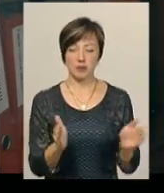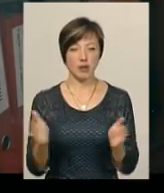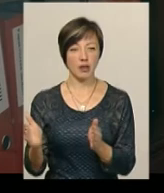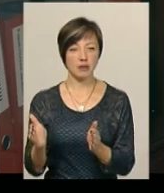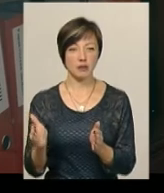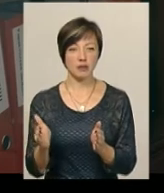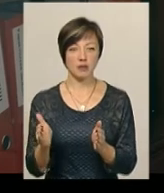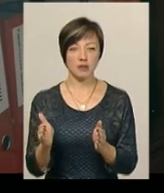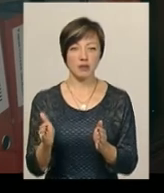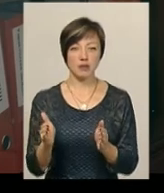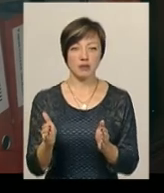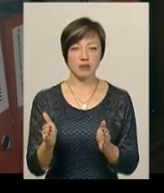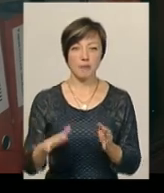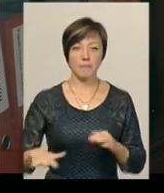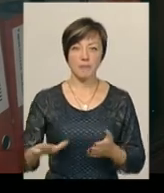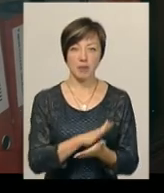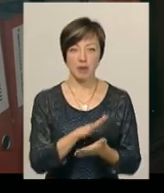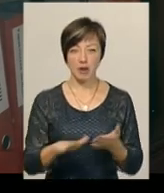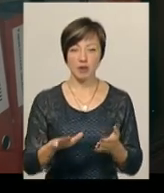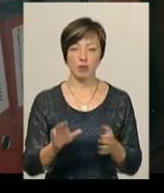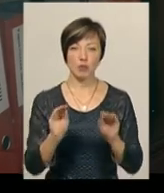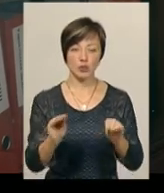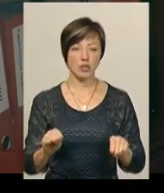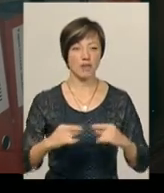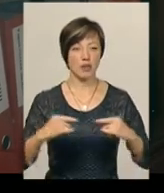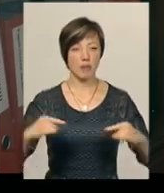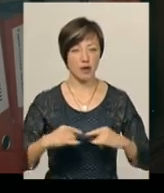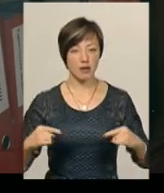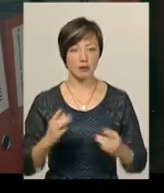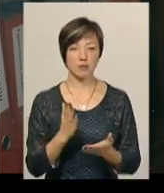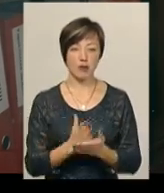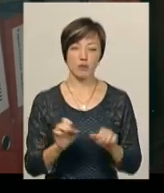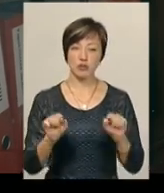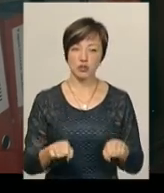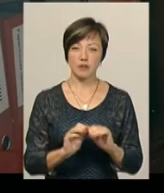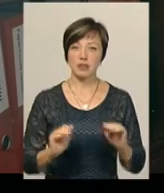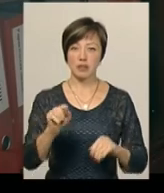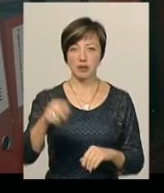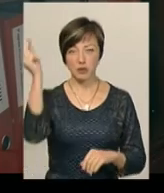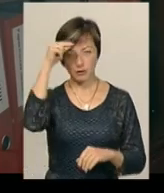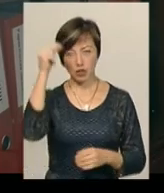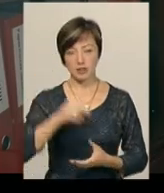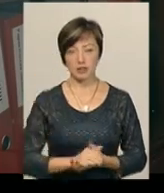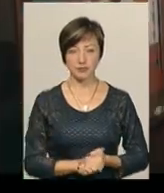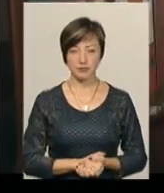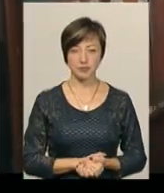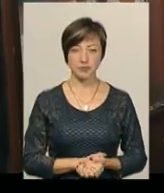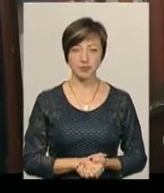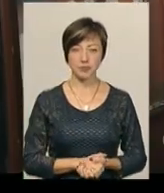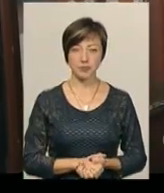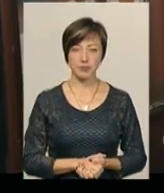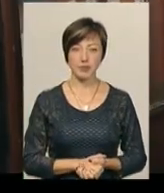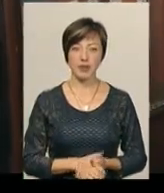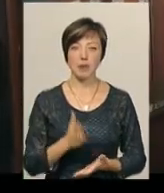прибирання, поставили парти, і також мають можливість діти там навчатися. Має